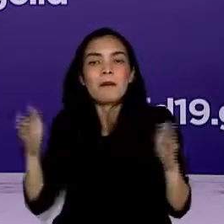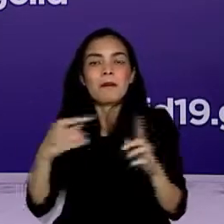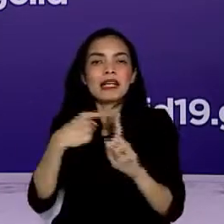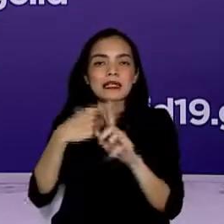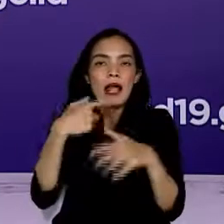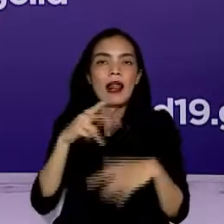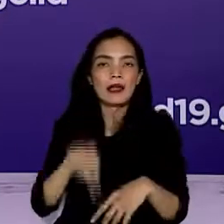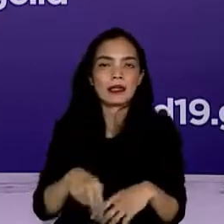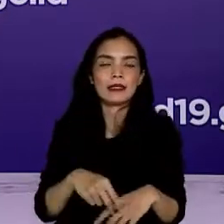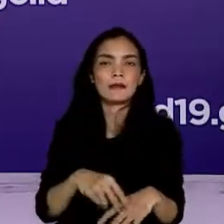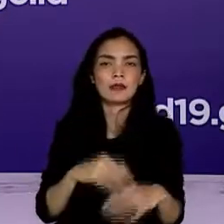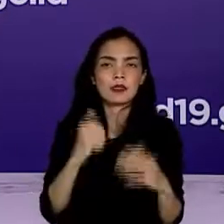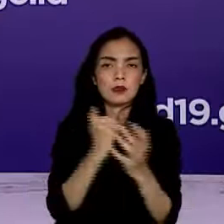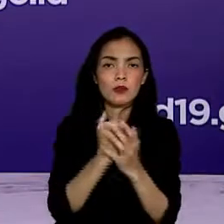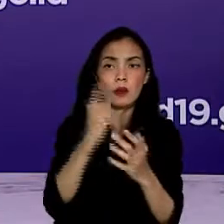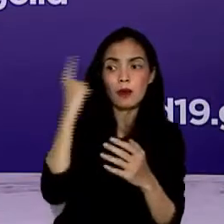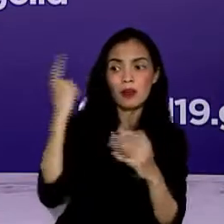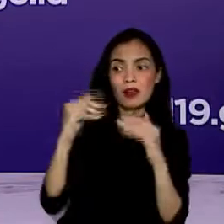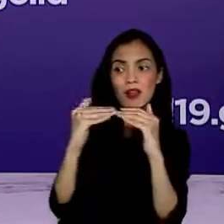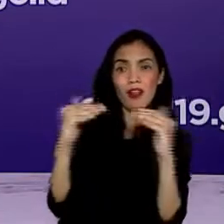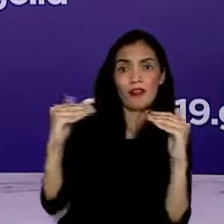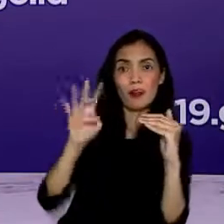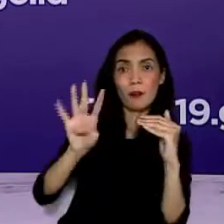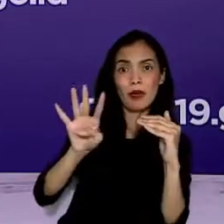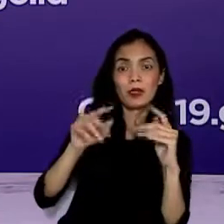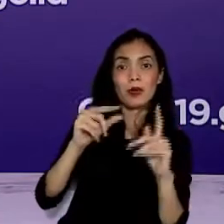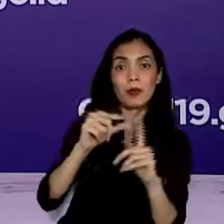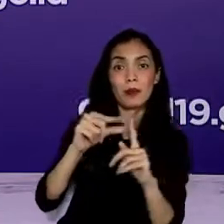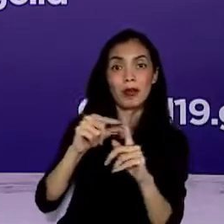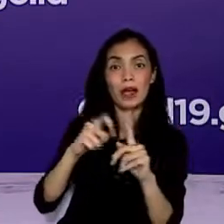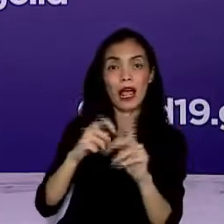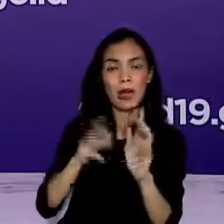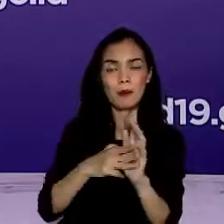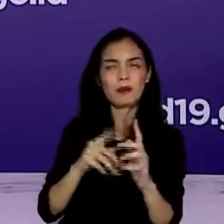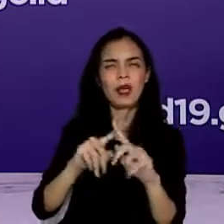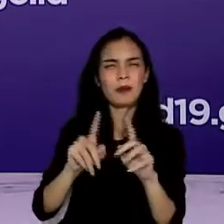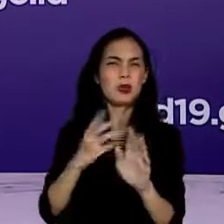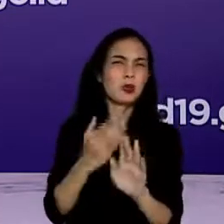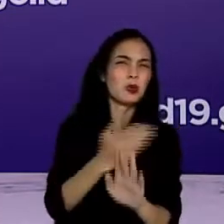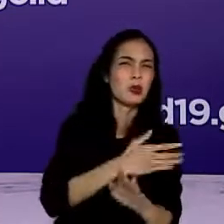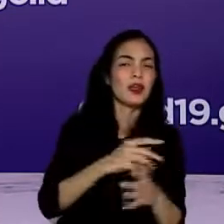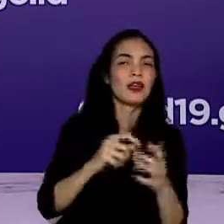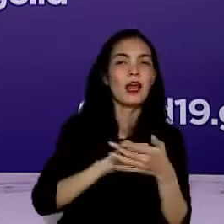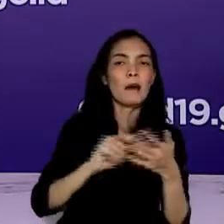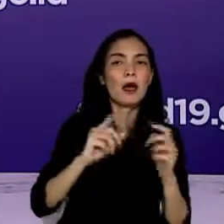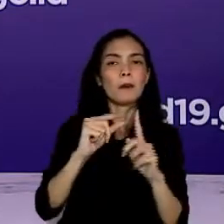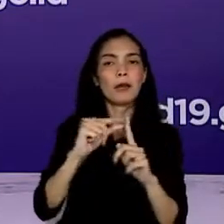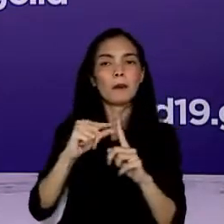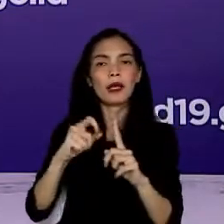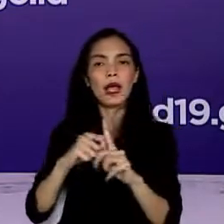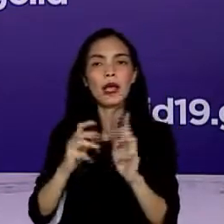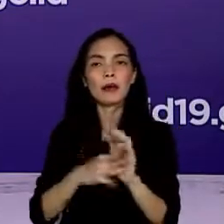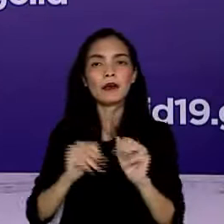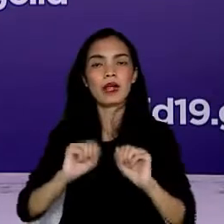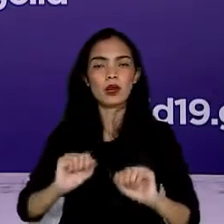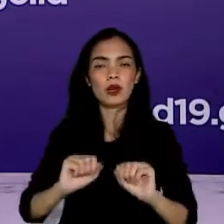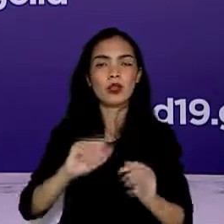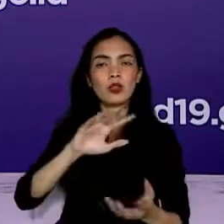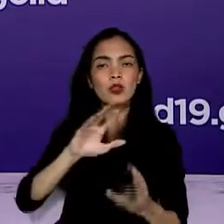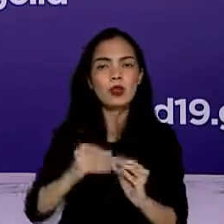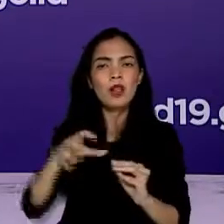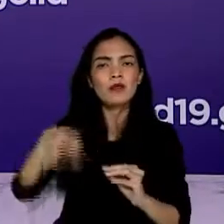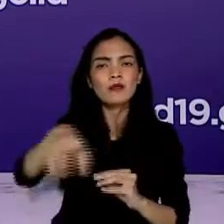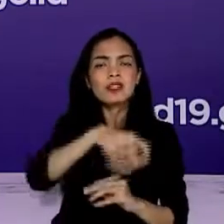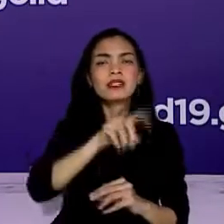PPKM level 4 yang sebelumnya merupakan PPKM darurat di 139 kabupaten-kota di seluruh